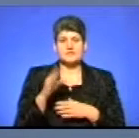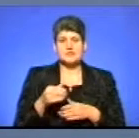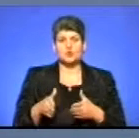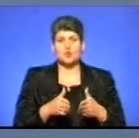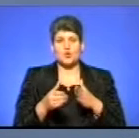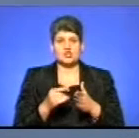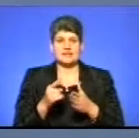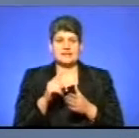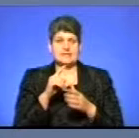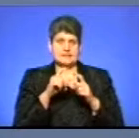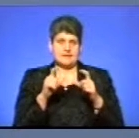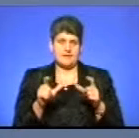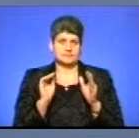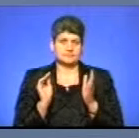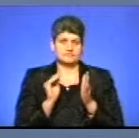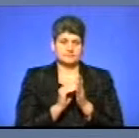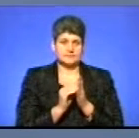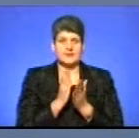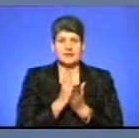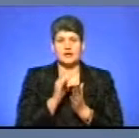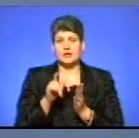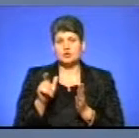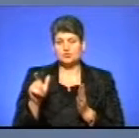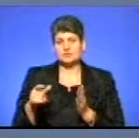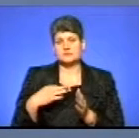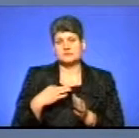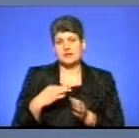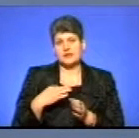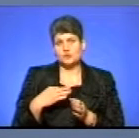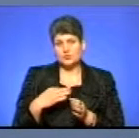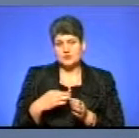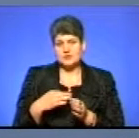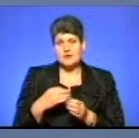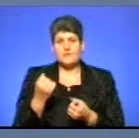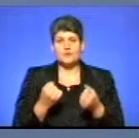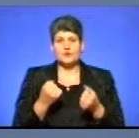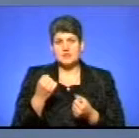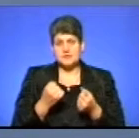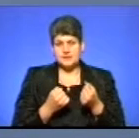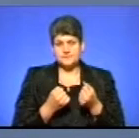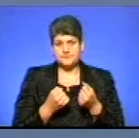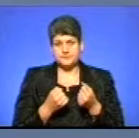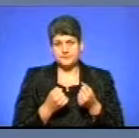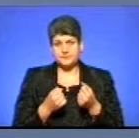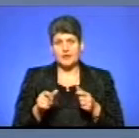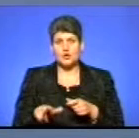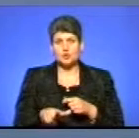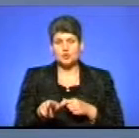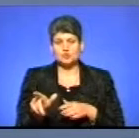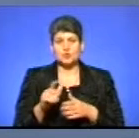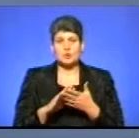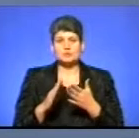знаки виставлені. Люди, таким чином, нехтуючі водії, нехтуючі дорожньою